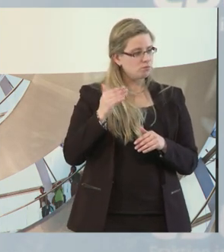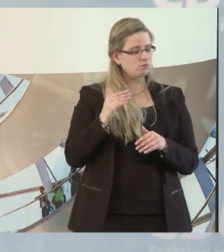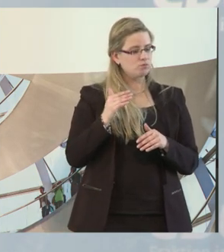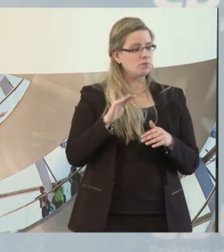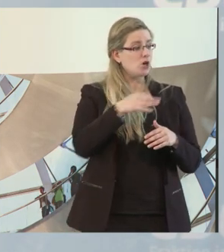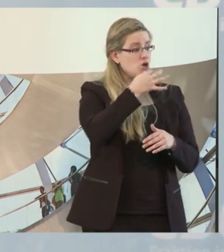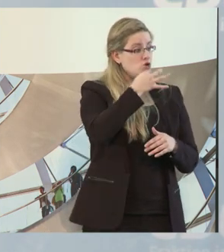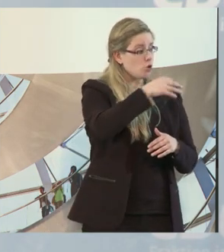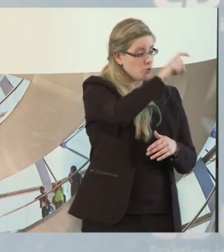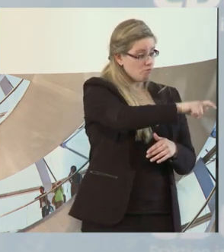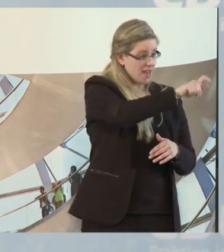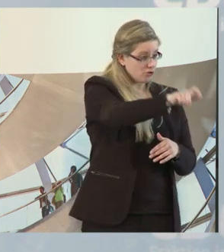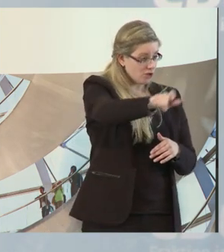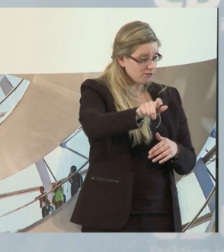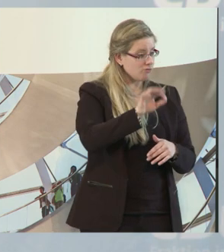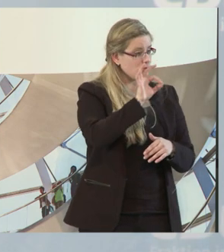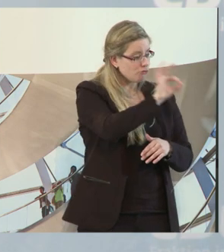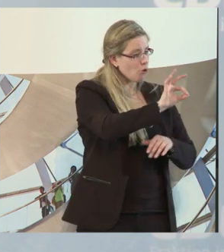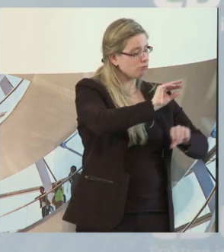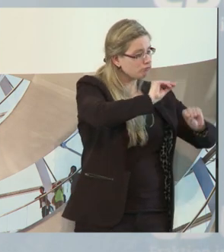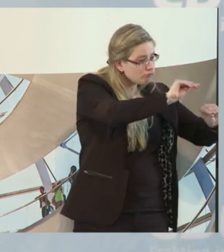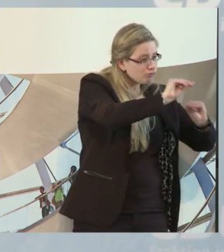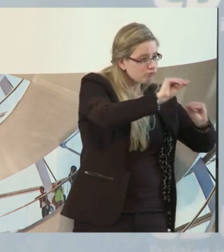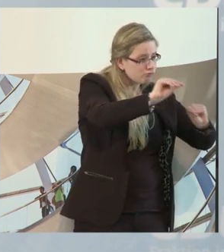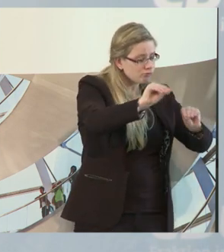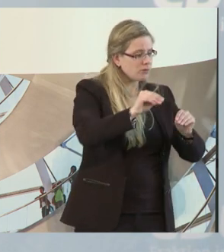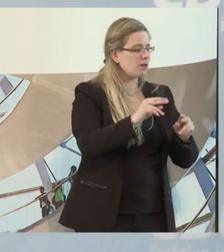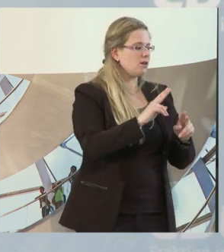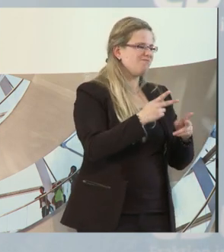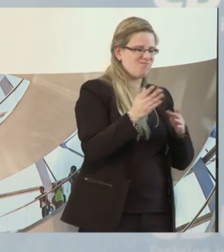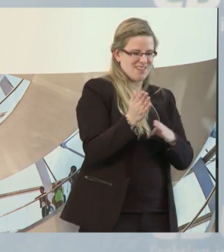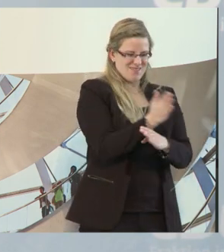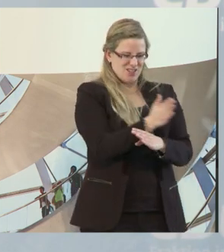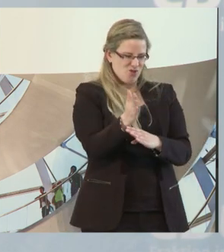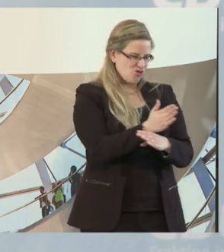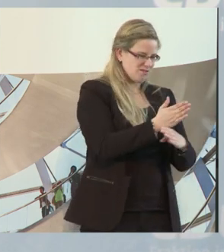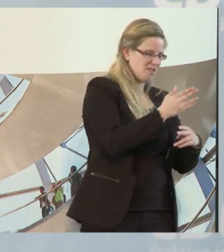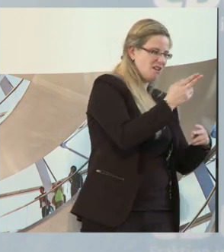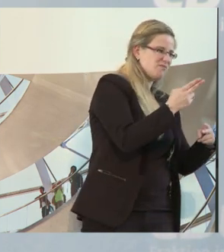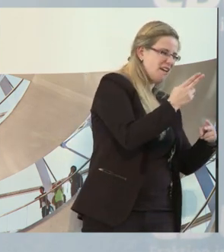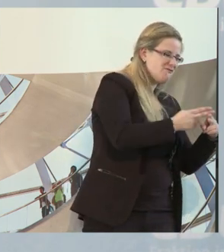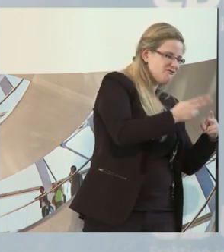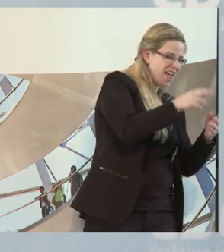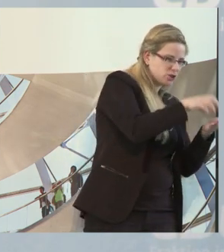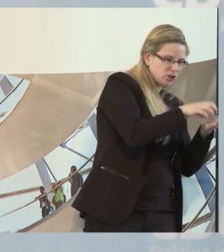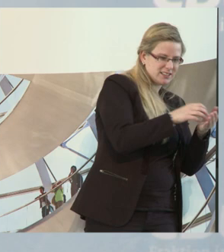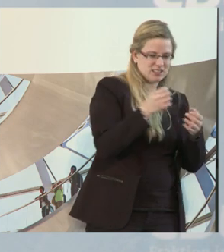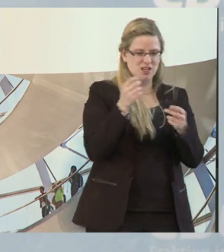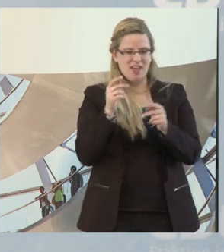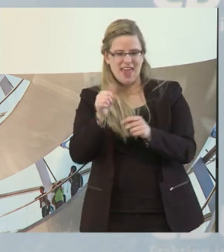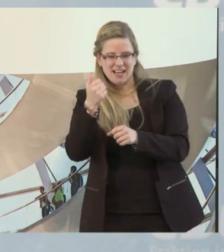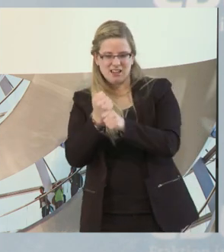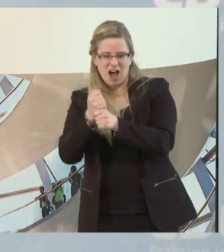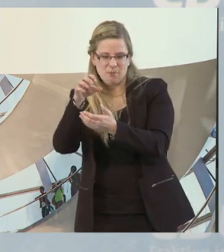junge Menschen qualifiziert, die zwischen Werkstatt und allgemeinem Arbeitsmarkt standen und unser Integrationsunternehmen war mit acht